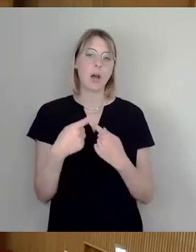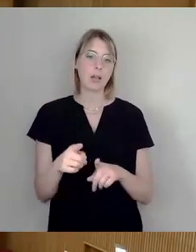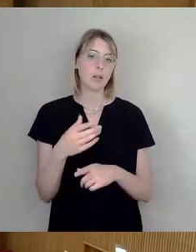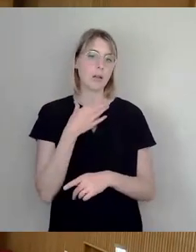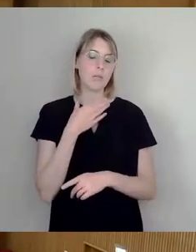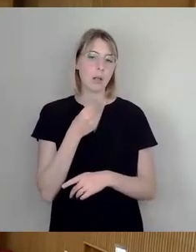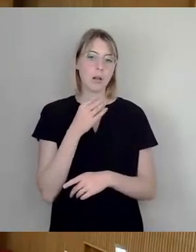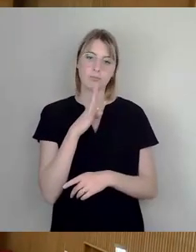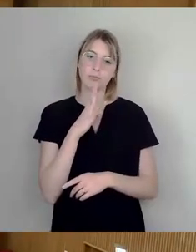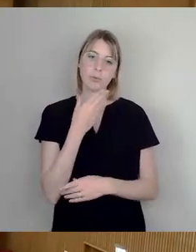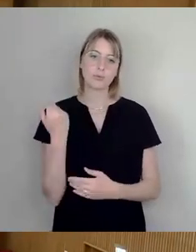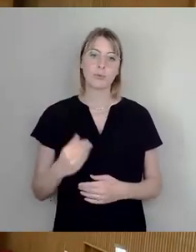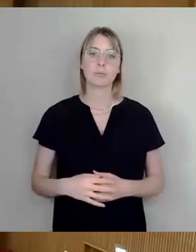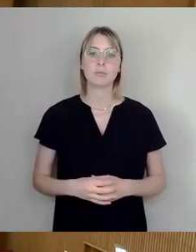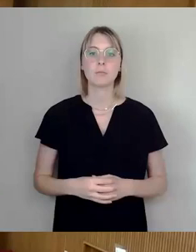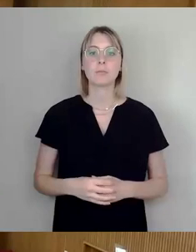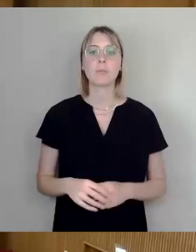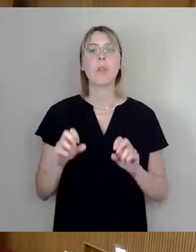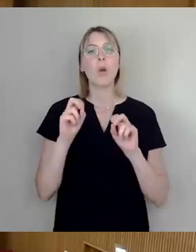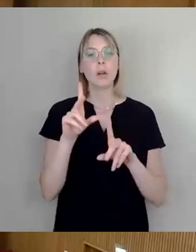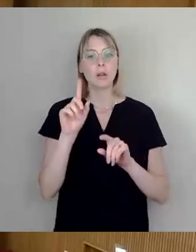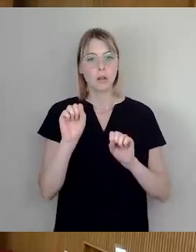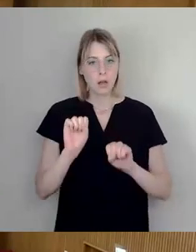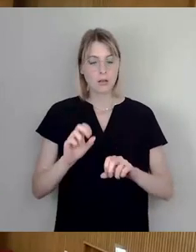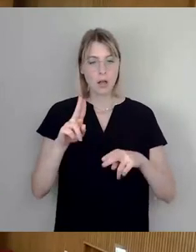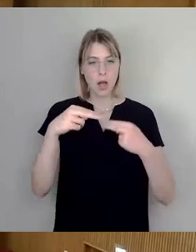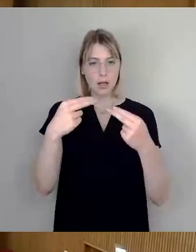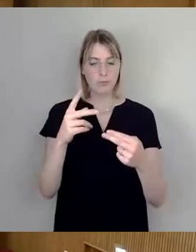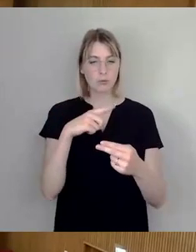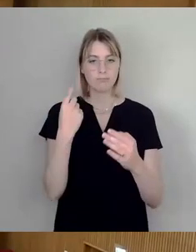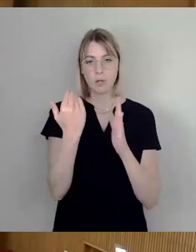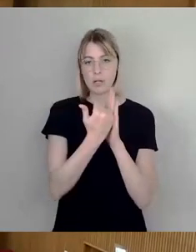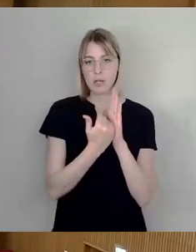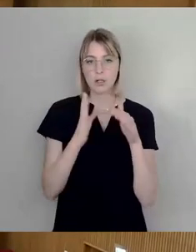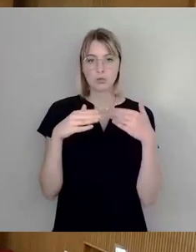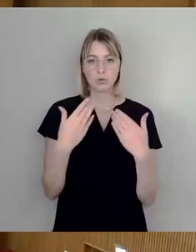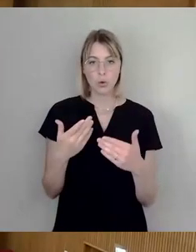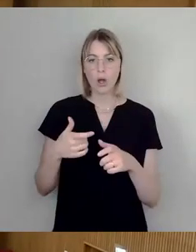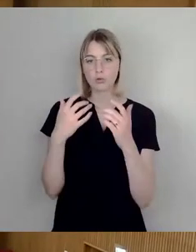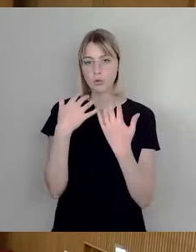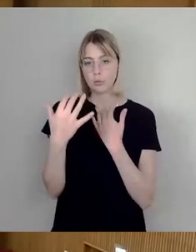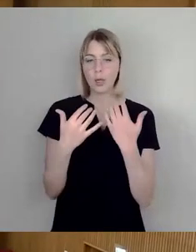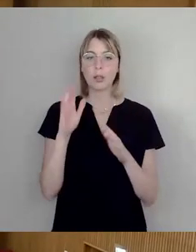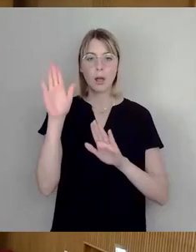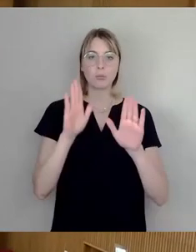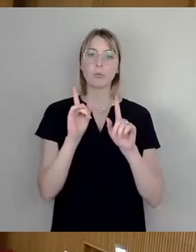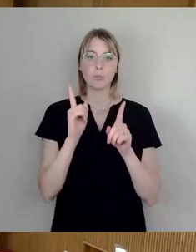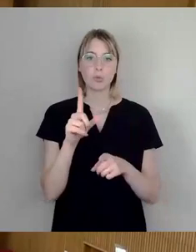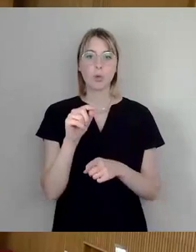Okay, aber das kann ich jetzt gleich beantworten. Nach unseren Regeln tun wir einen federführenden Ausschussbericht abstimmen, das wäre also SB.